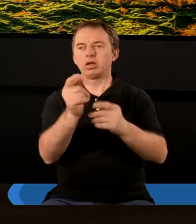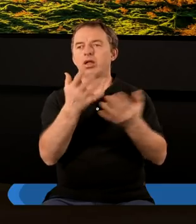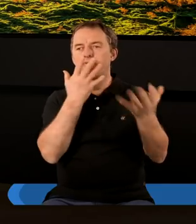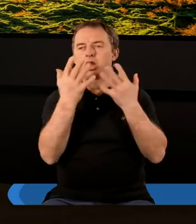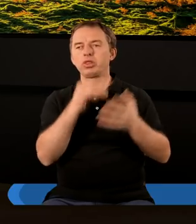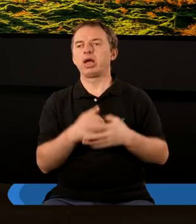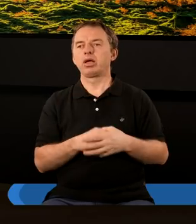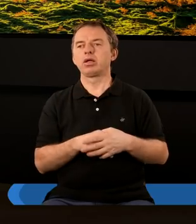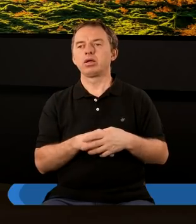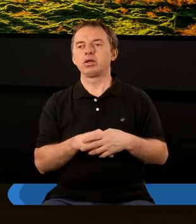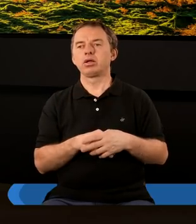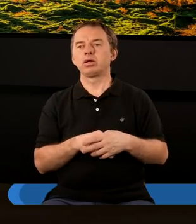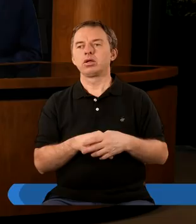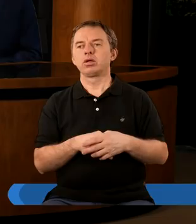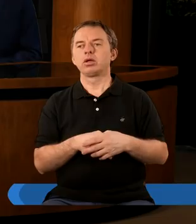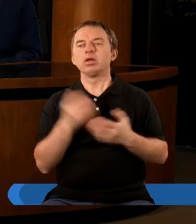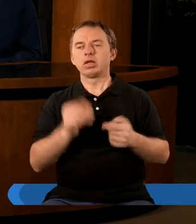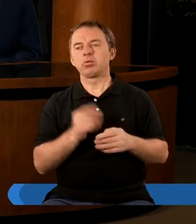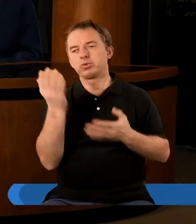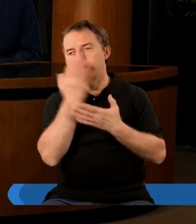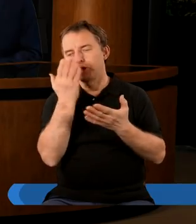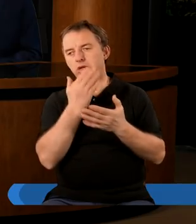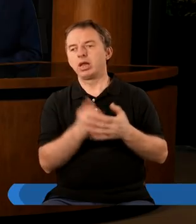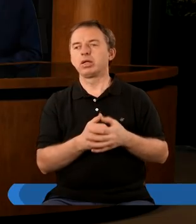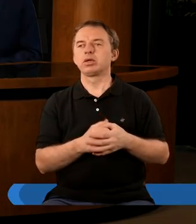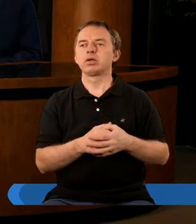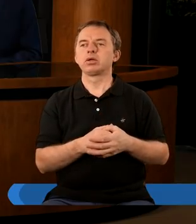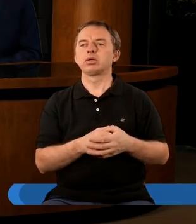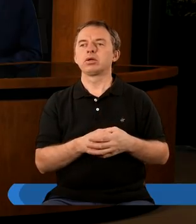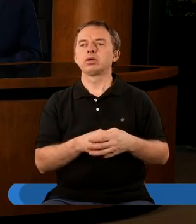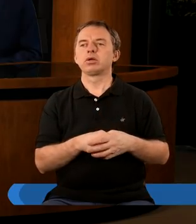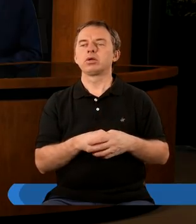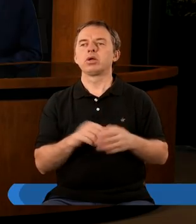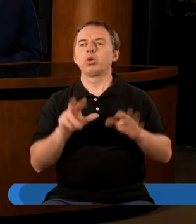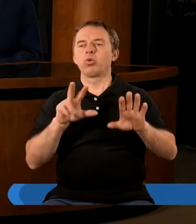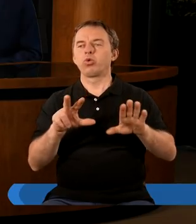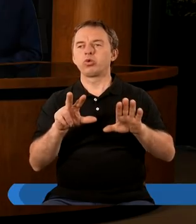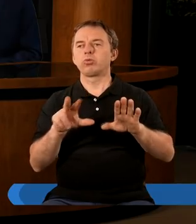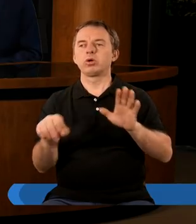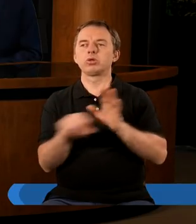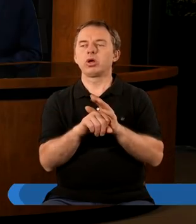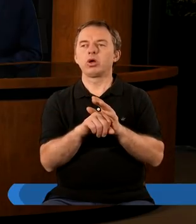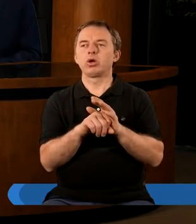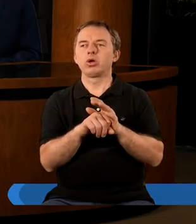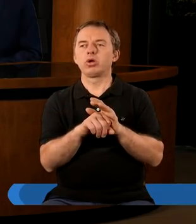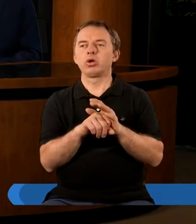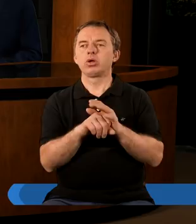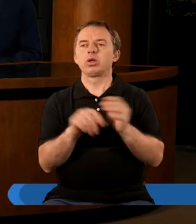właśnie wygląda. Dobrze, teraz chciałby, żebyśmy przeczytali od ósmego wersetu do